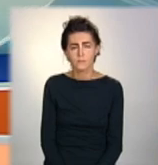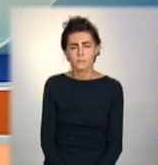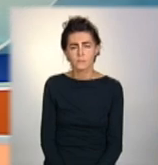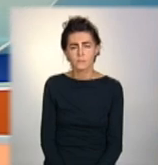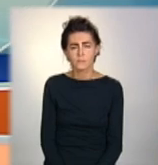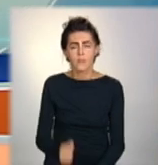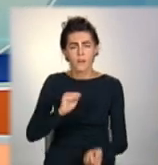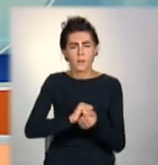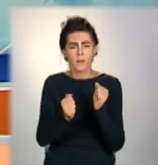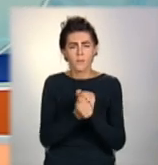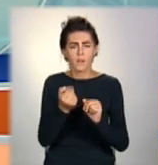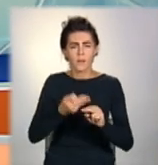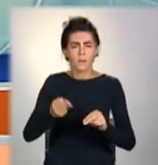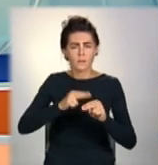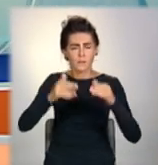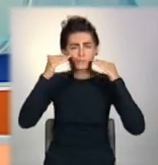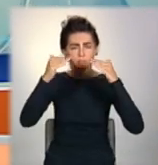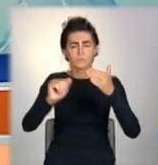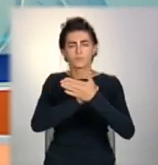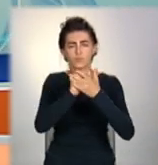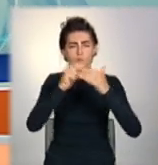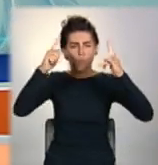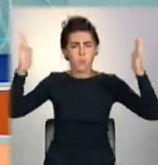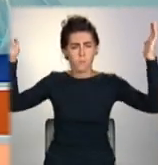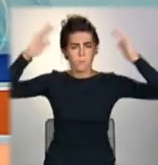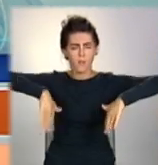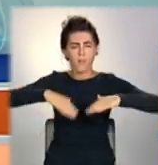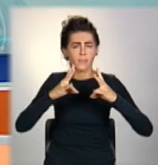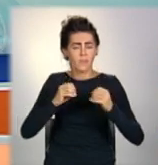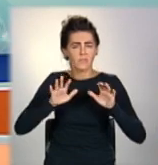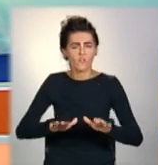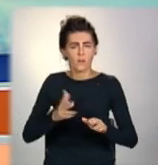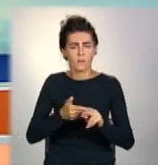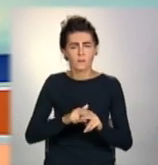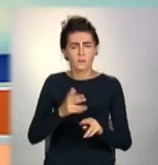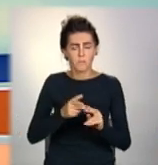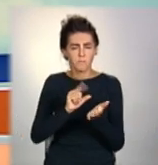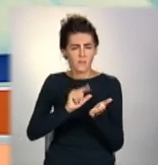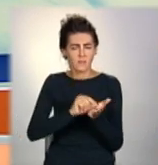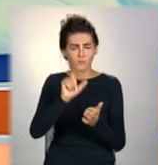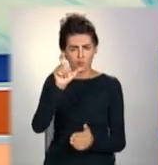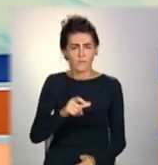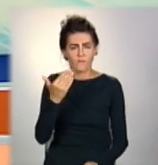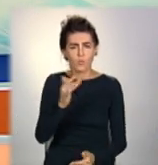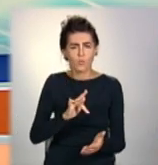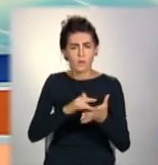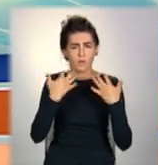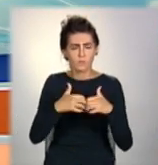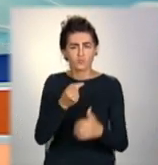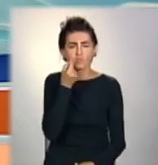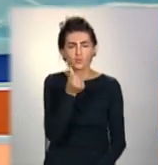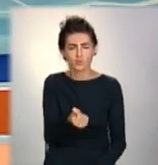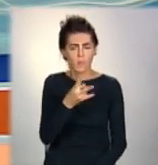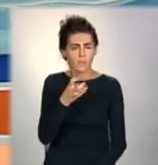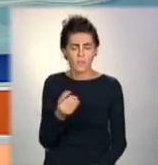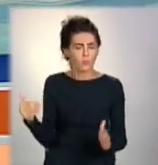Каміння зі стелі. Штукатурка впала прямо на диван у квартирі пенсіонера з Краматорська. Чоловіка дивом не